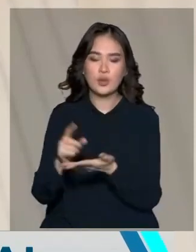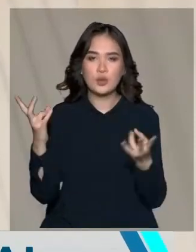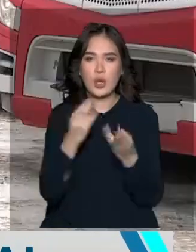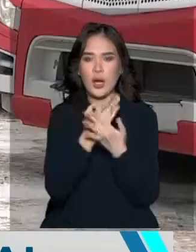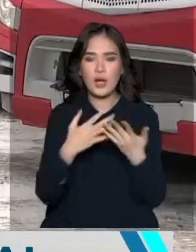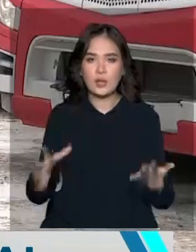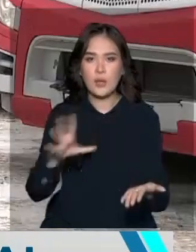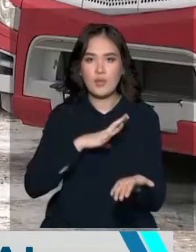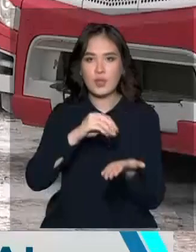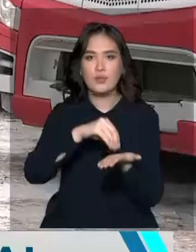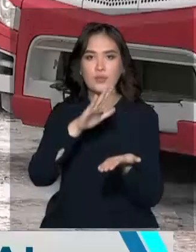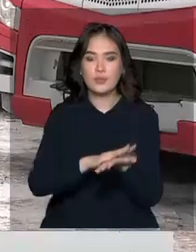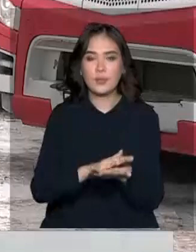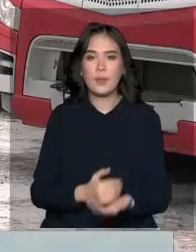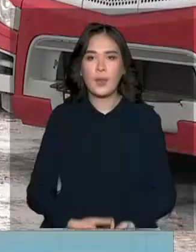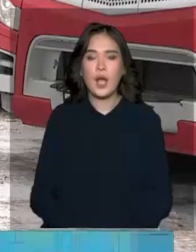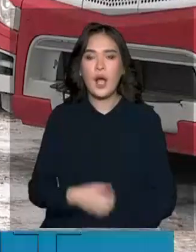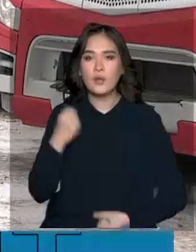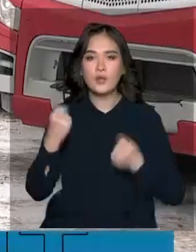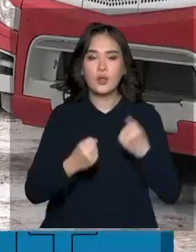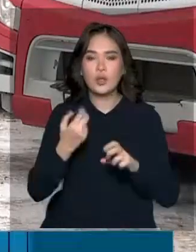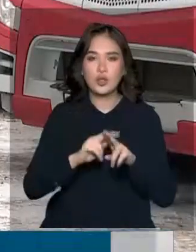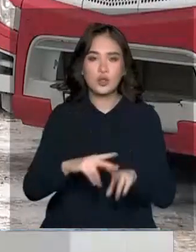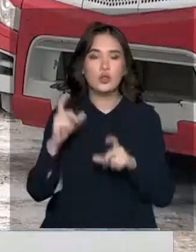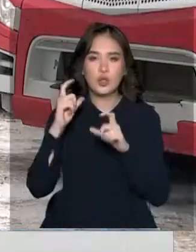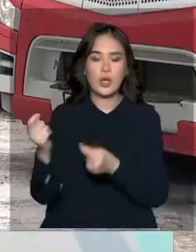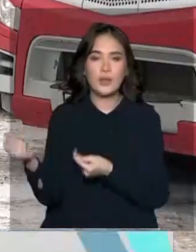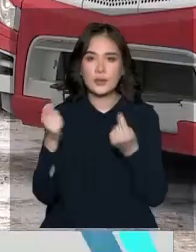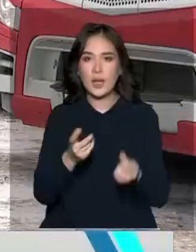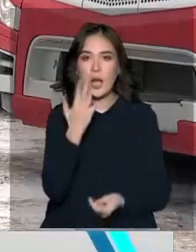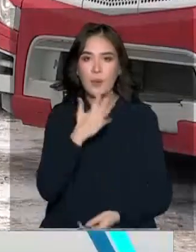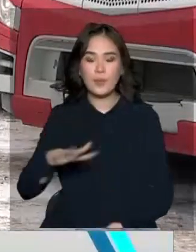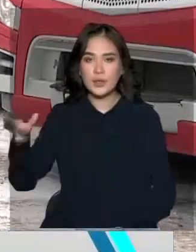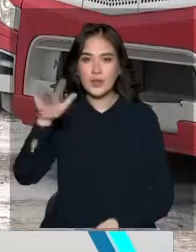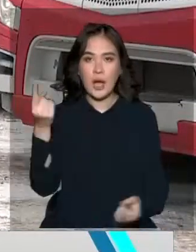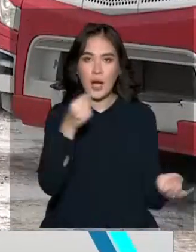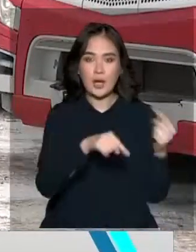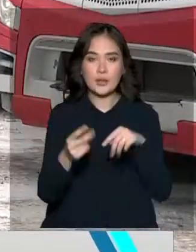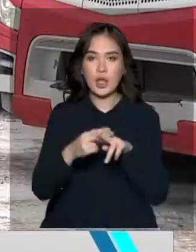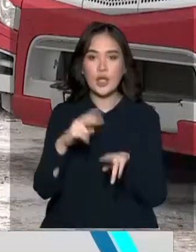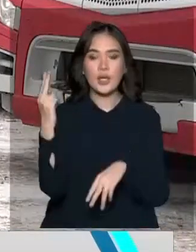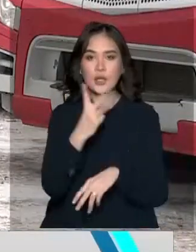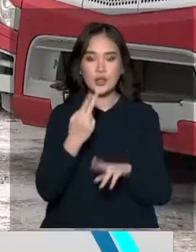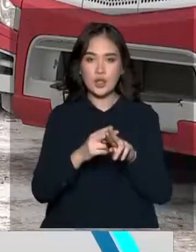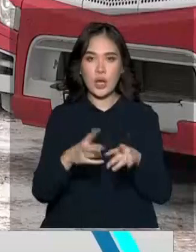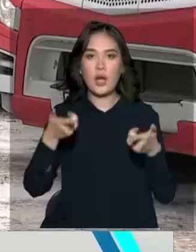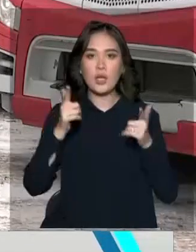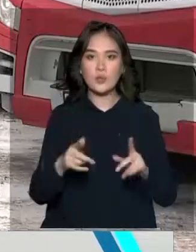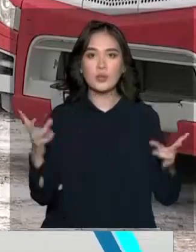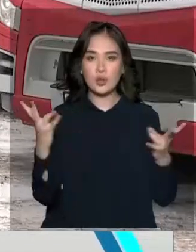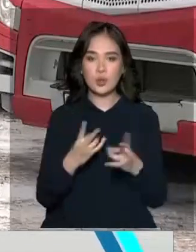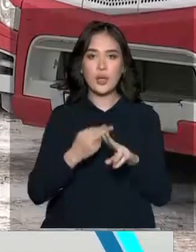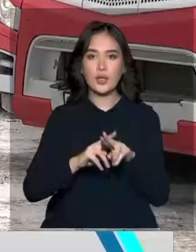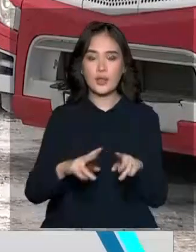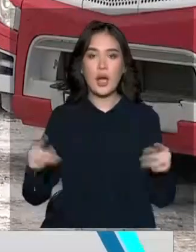қабылдадық. Афта көлікпен қалқаралық жұқтасымалда үшін Қазақстанмен шет мемлекеттер арасында екі жақты келісім болу өте ес.